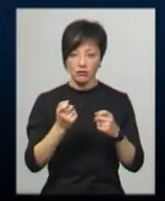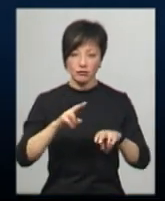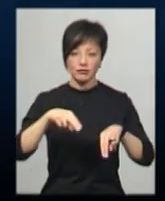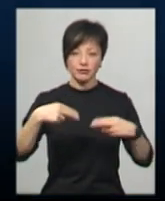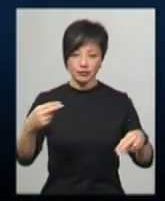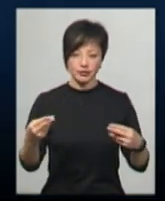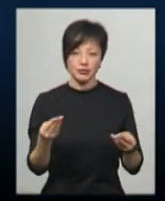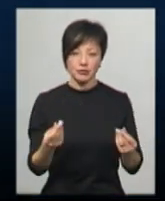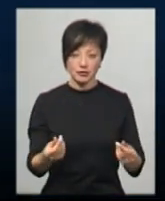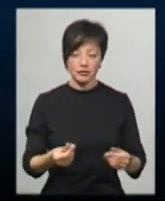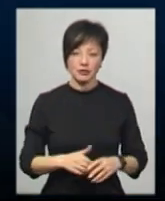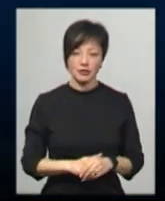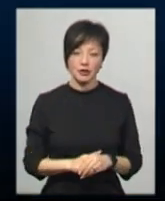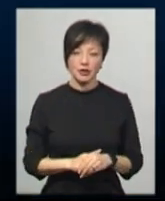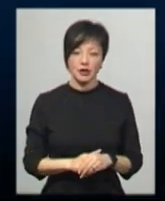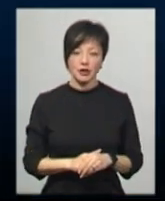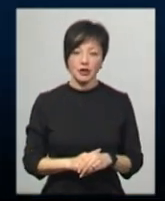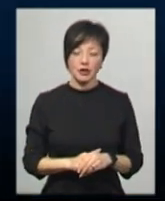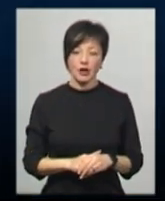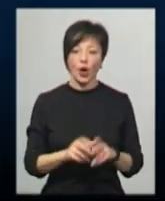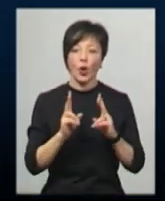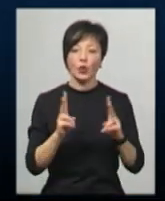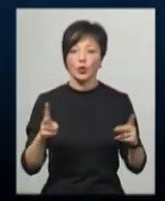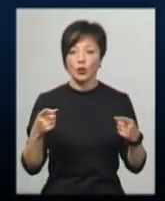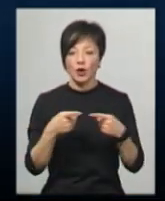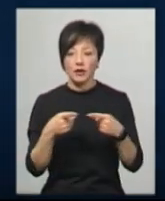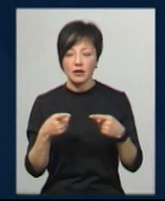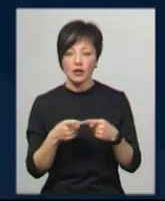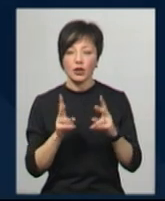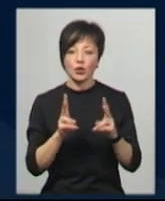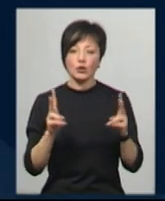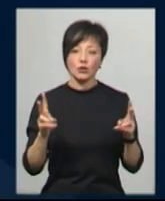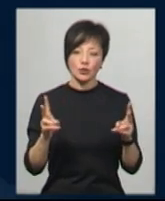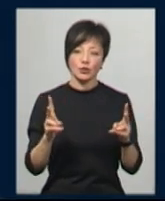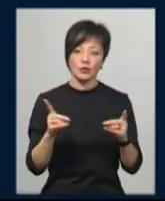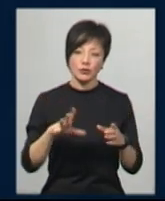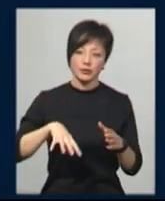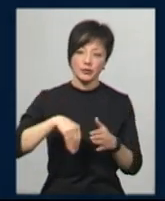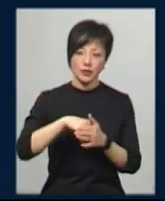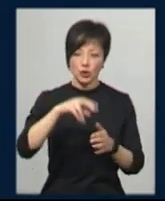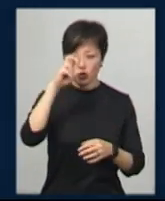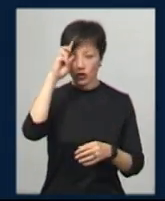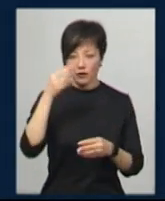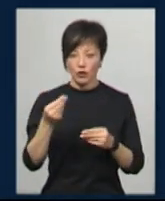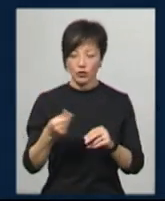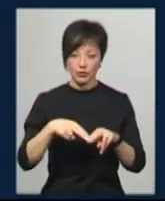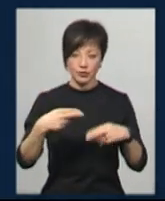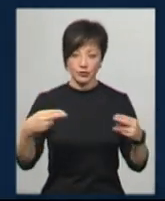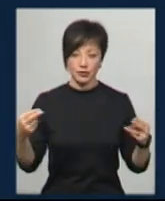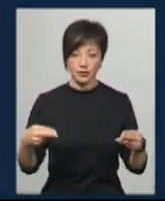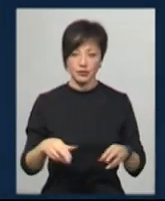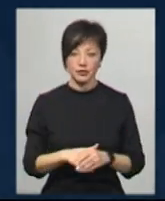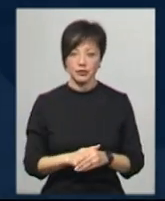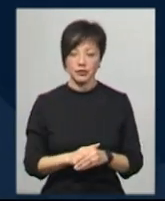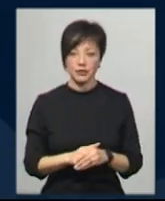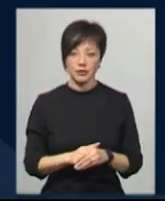хтось знімає квартири, хтось орендують, з них платить все країна. Всі кредити, все заморожено, так